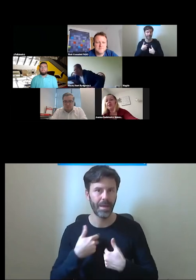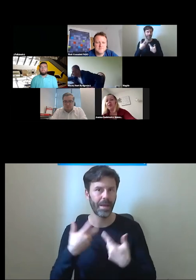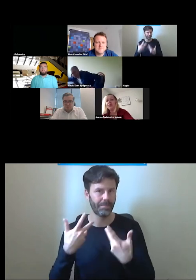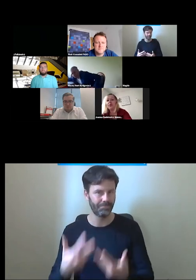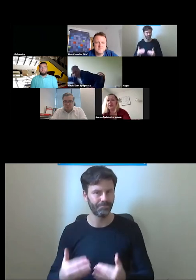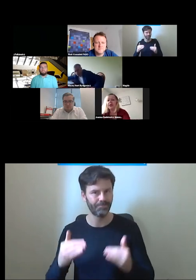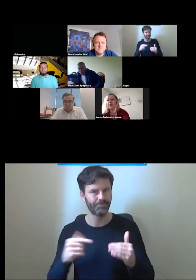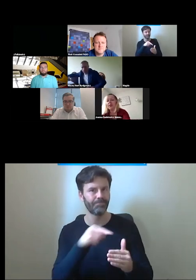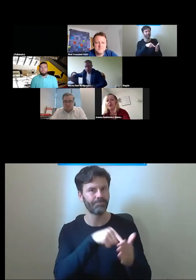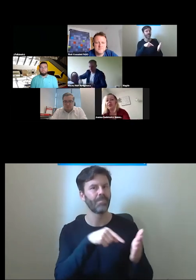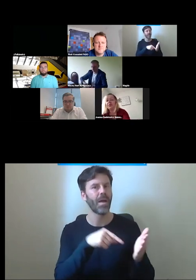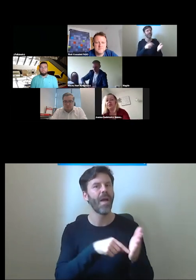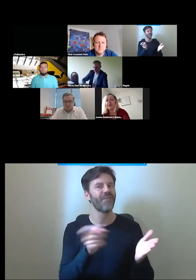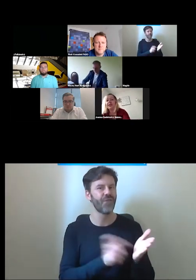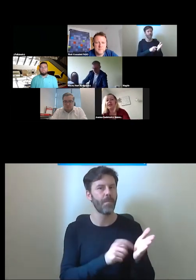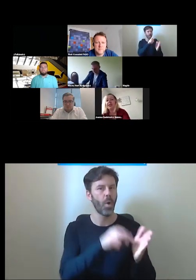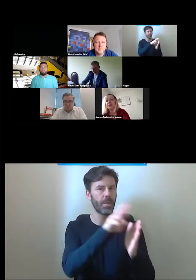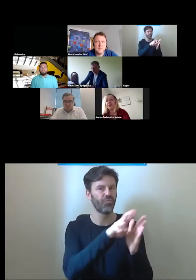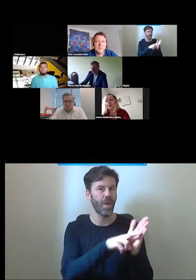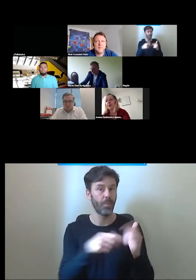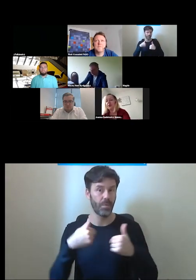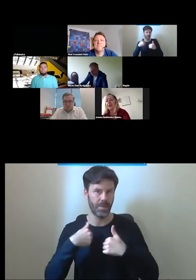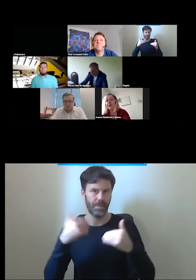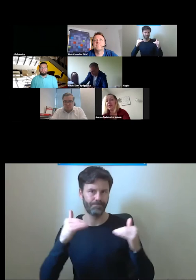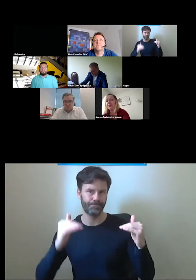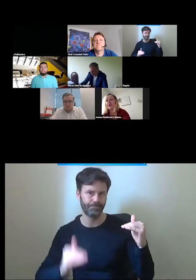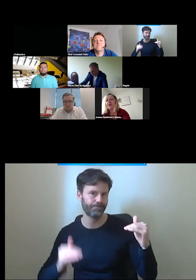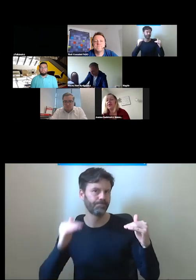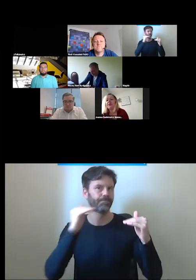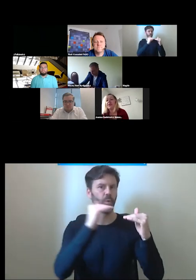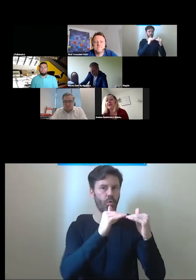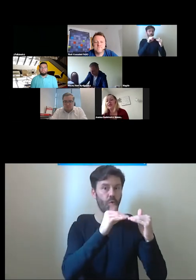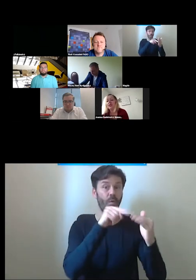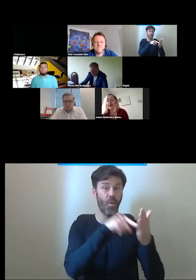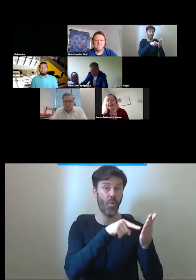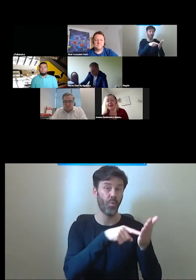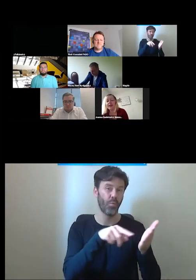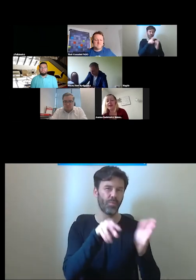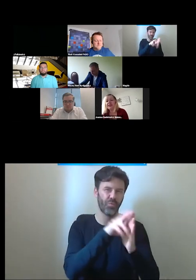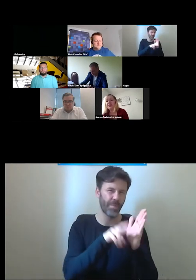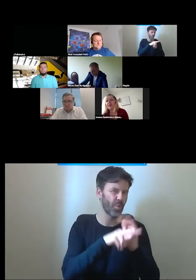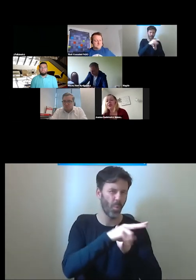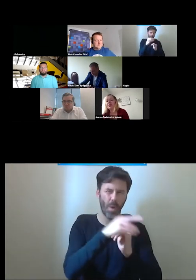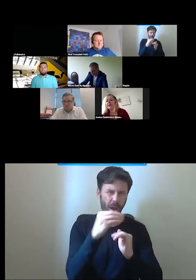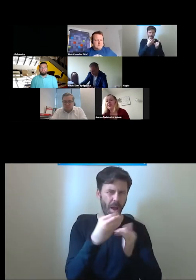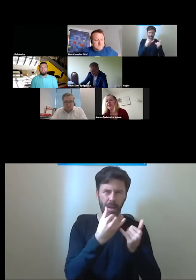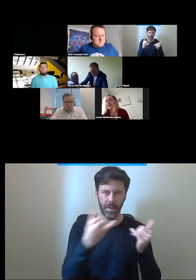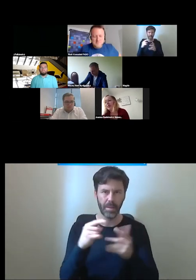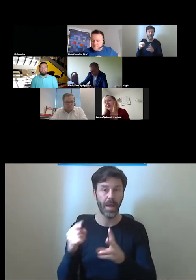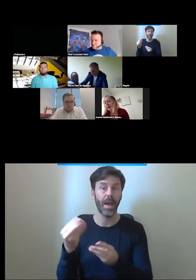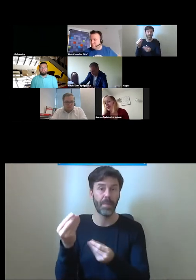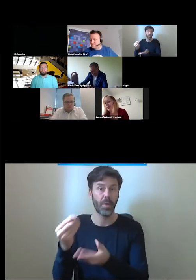wymogów aktualnych przepisów i standardów unijnych ponieważ wszystkie też inwestycje prowadziliśmy z